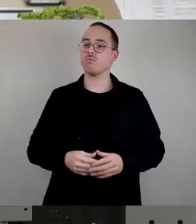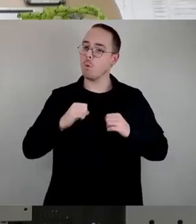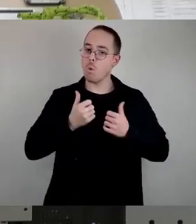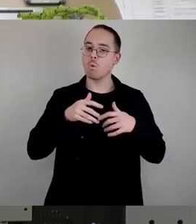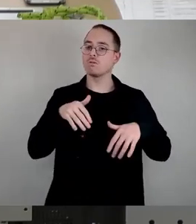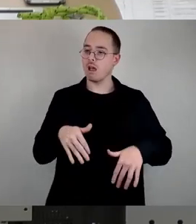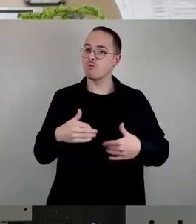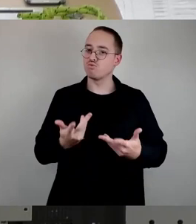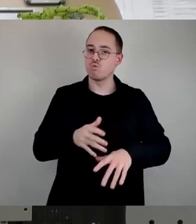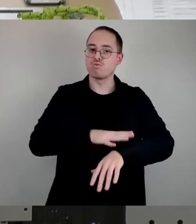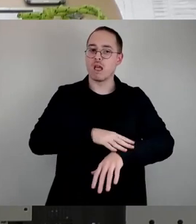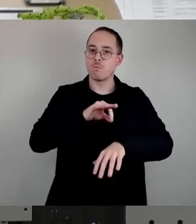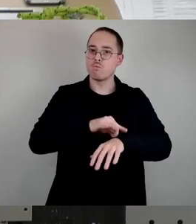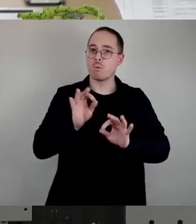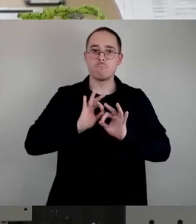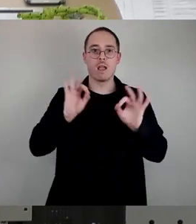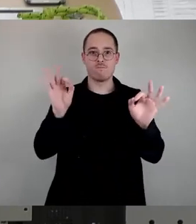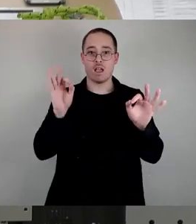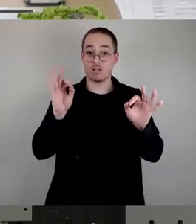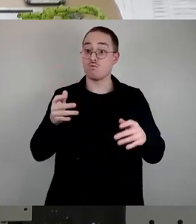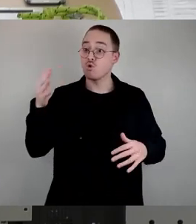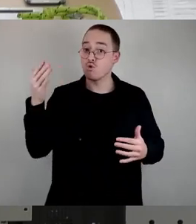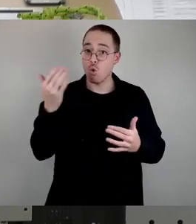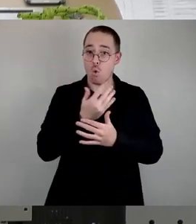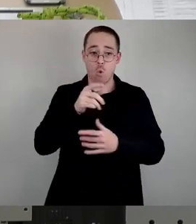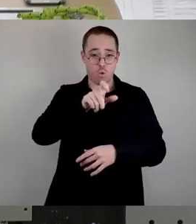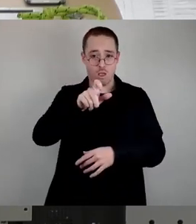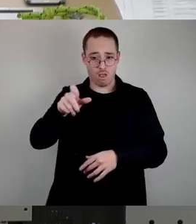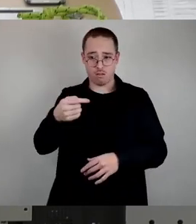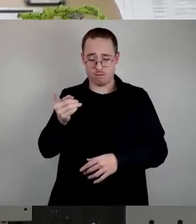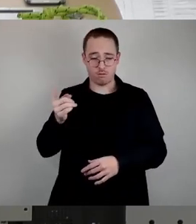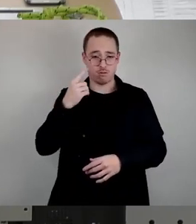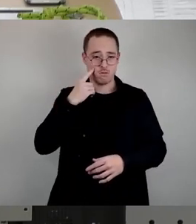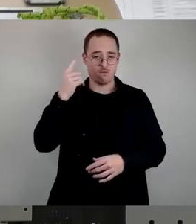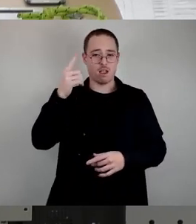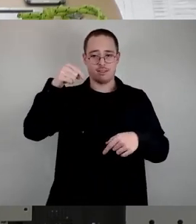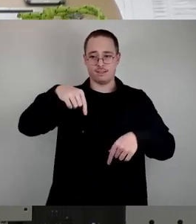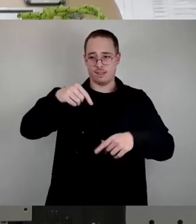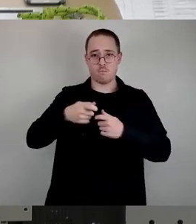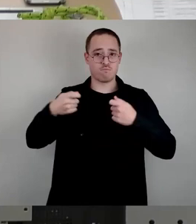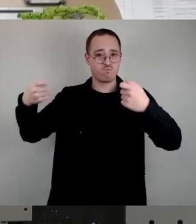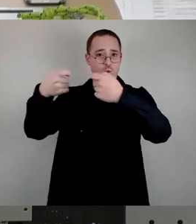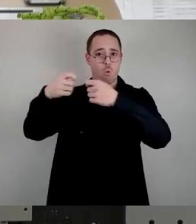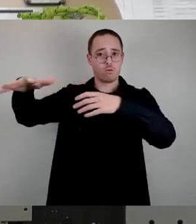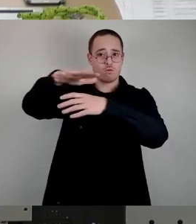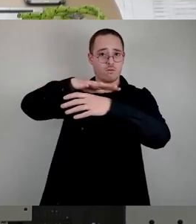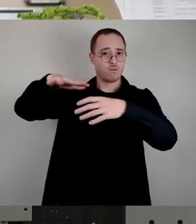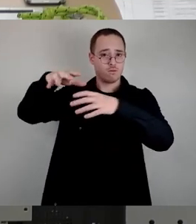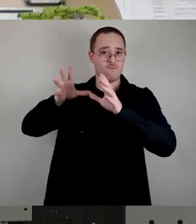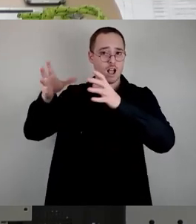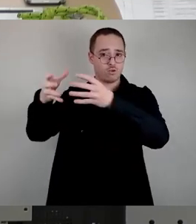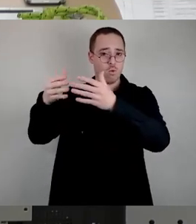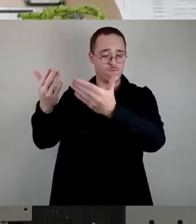die hiesigen Grünen wüssten, was die Parteigenossen im Bund so alles tun. Zum einen ist da die jahrelange Finanzierung von